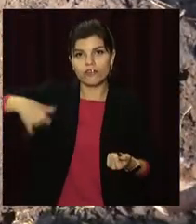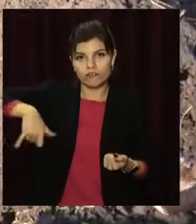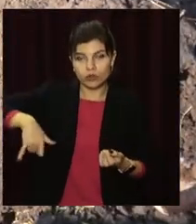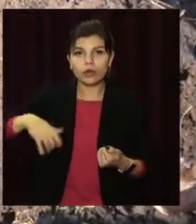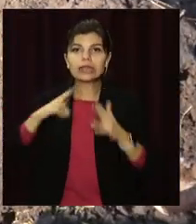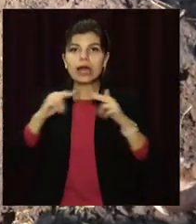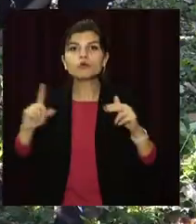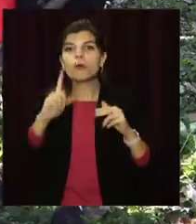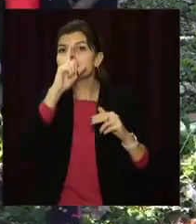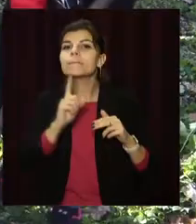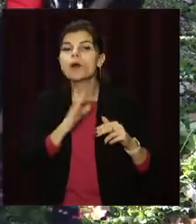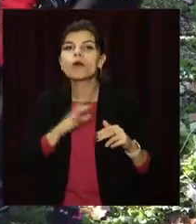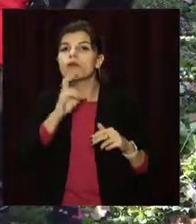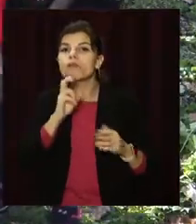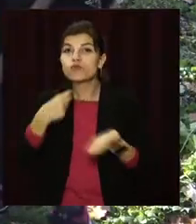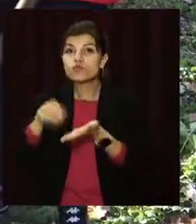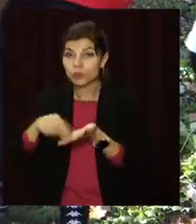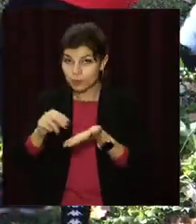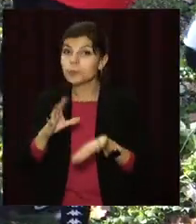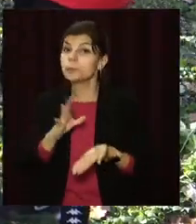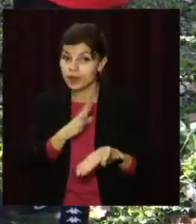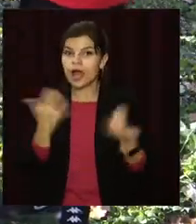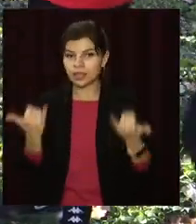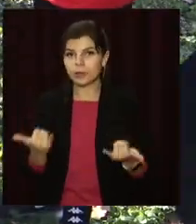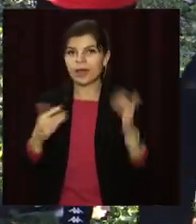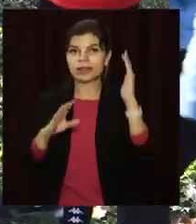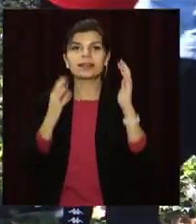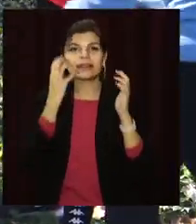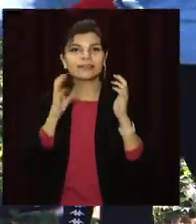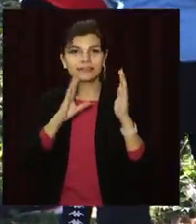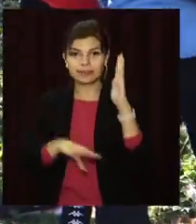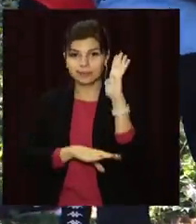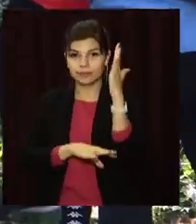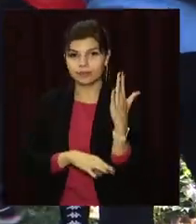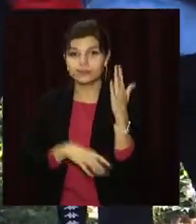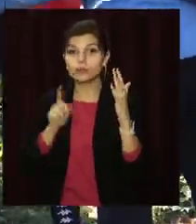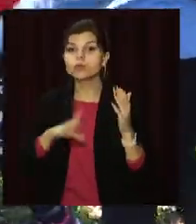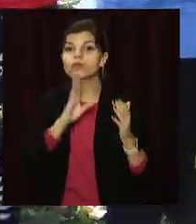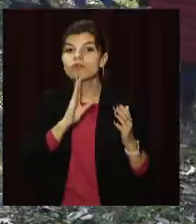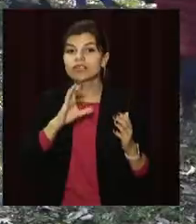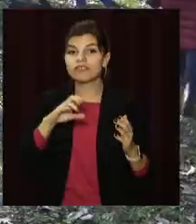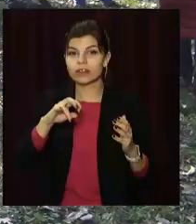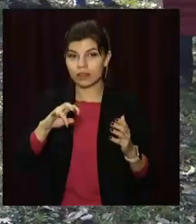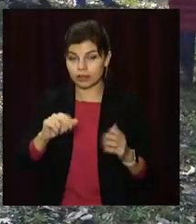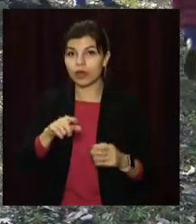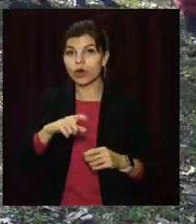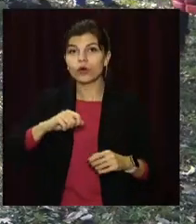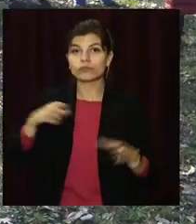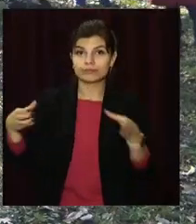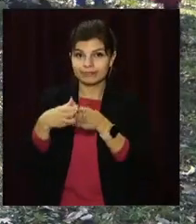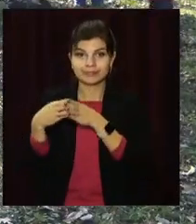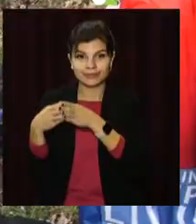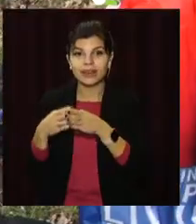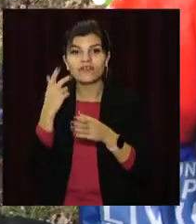Серед таких і Світлана, що зуботи вона разом з коліжанками бігає набережною. І завітати до кав'ярні після тренувань їхній маленький ритуал,